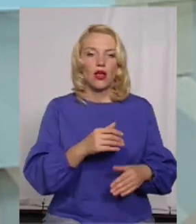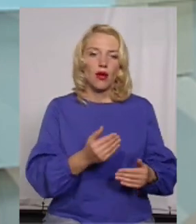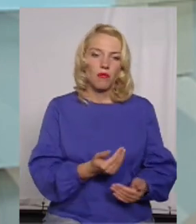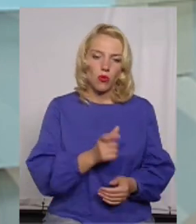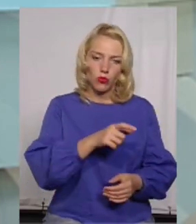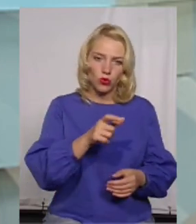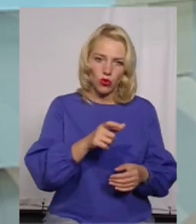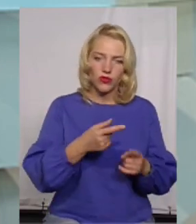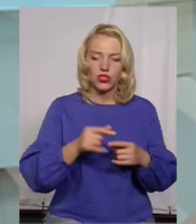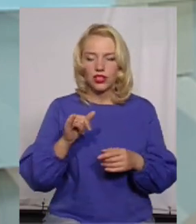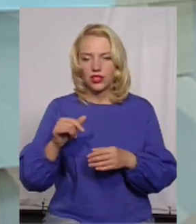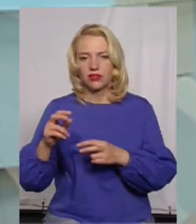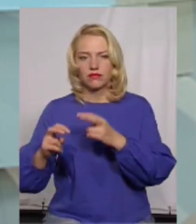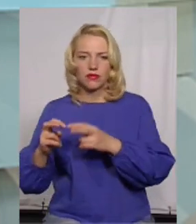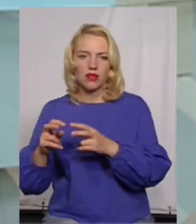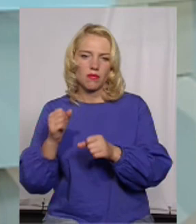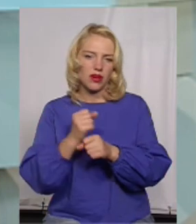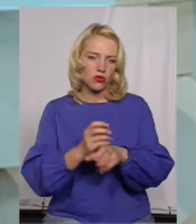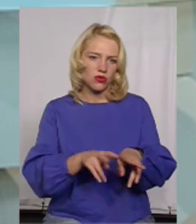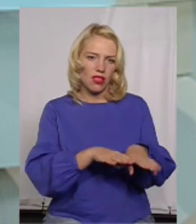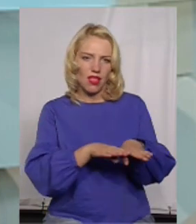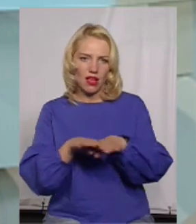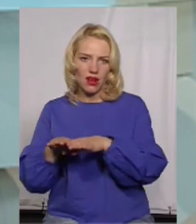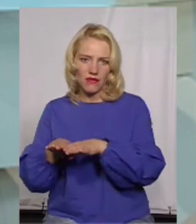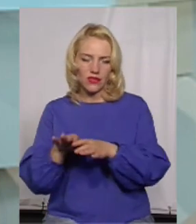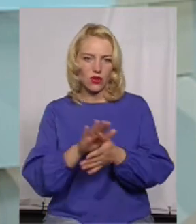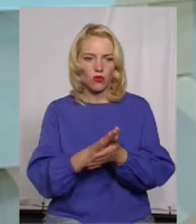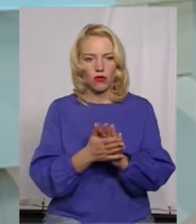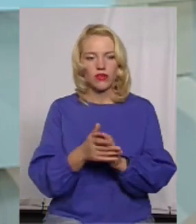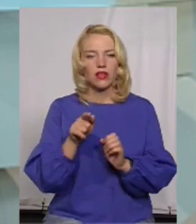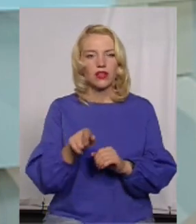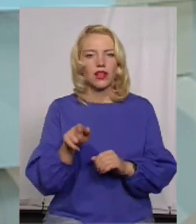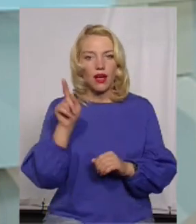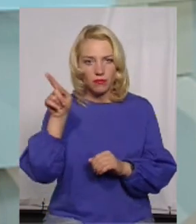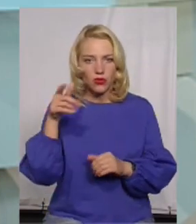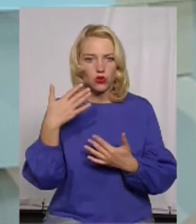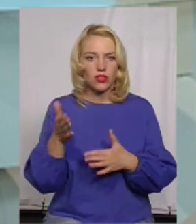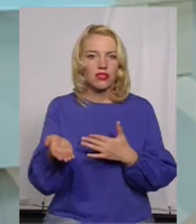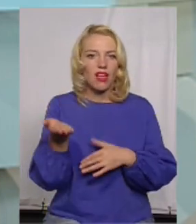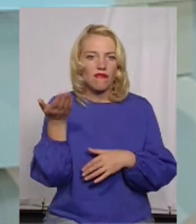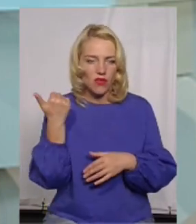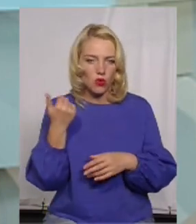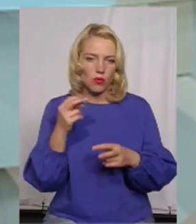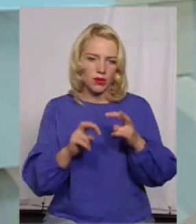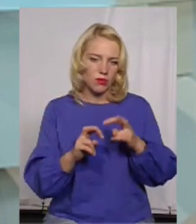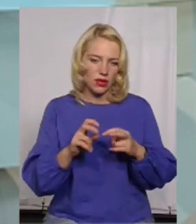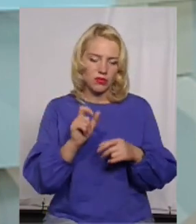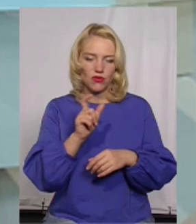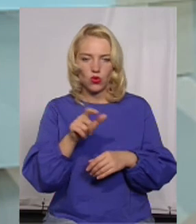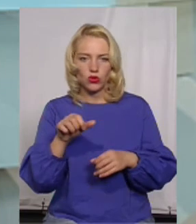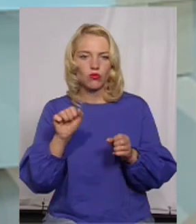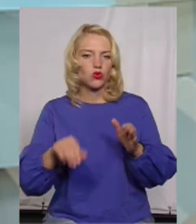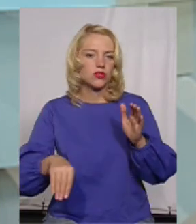працюють абсолютно на рівних умовах і там вже давно підприємства, що люди могли собі